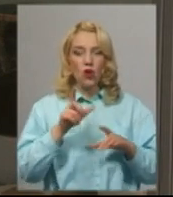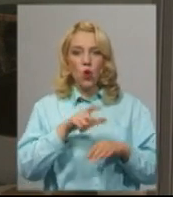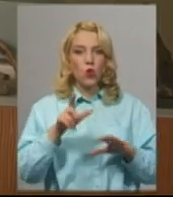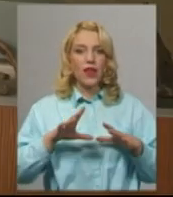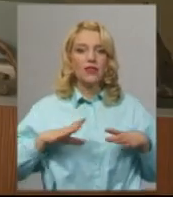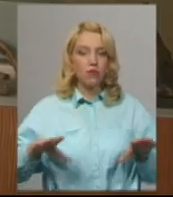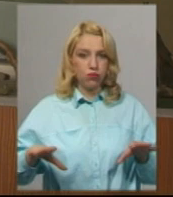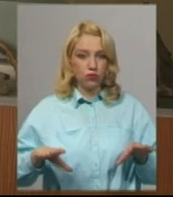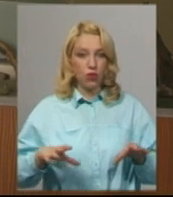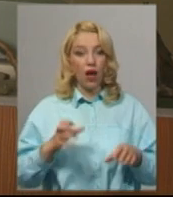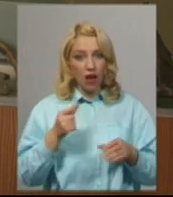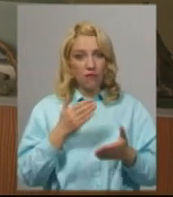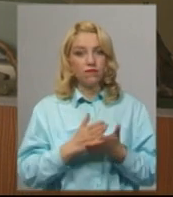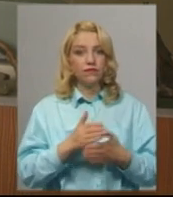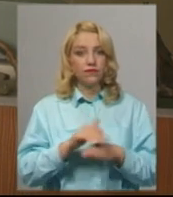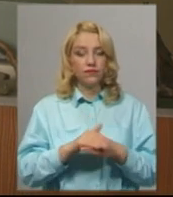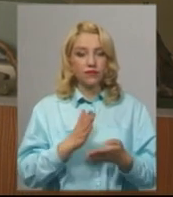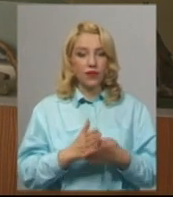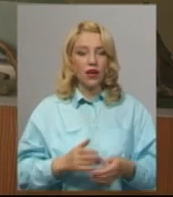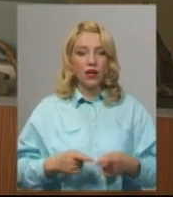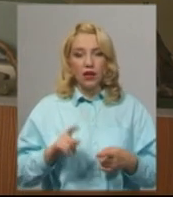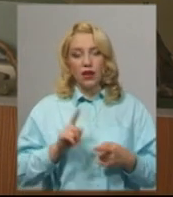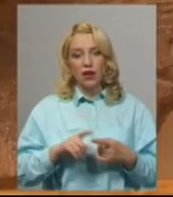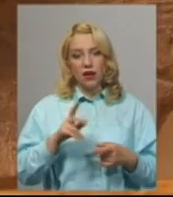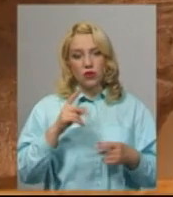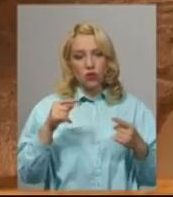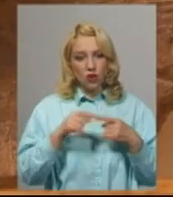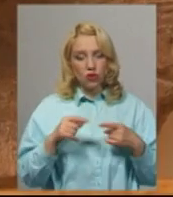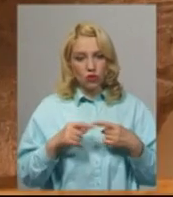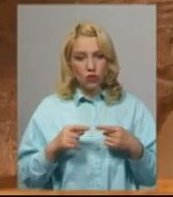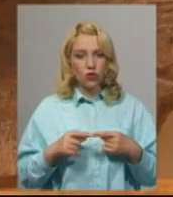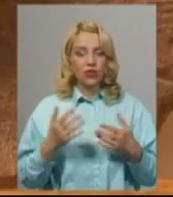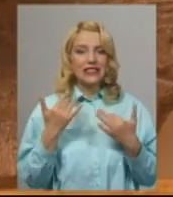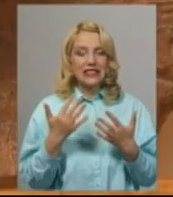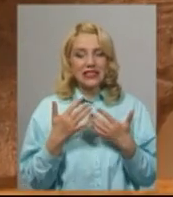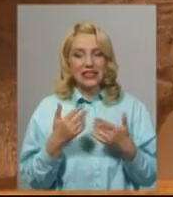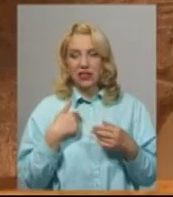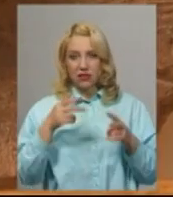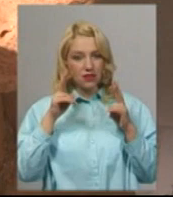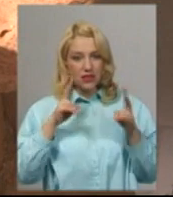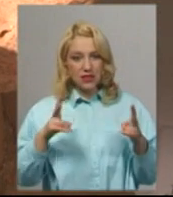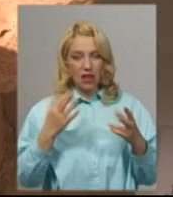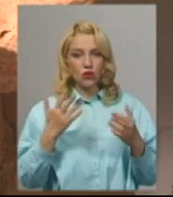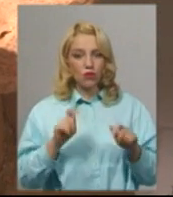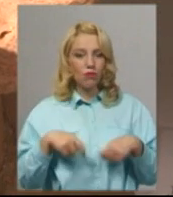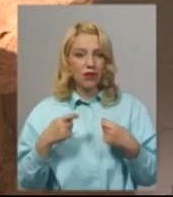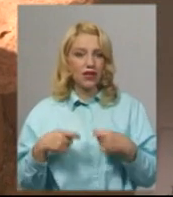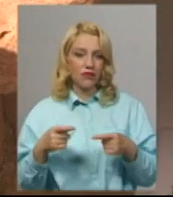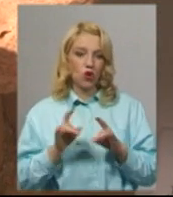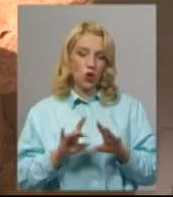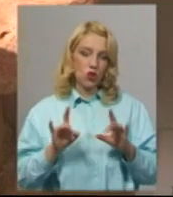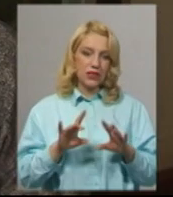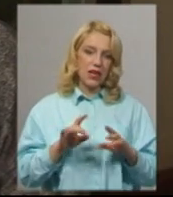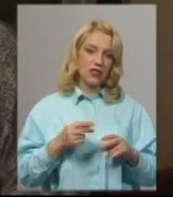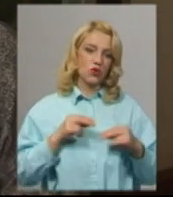освоєно. Точно кількість експонатів, які передадуть археологи у музей, не знають, каже директор історико-крайзнавчого музею Наталія